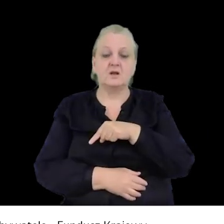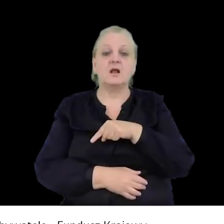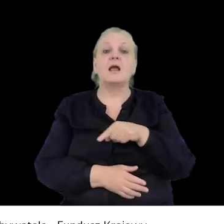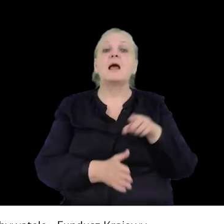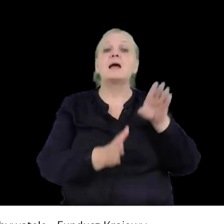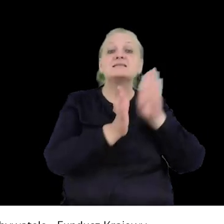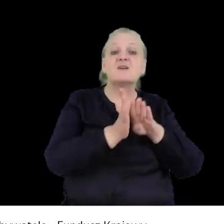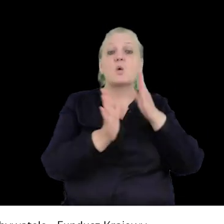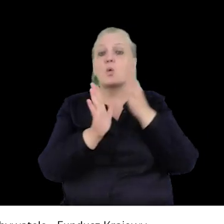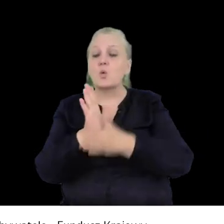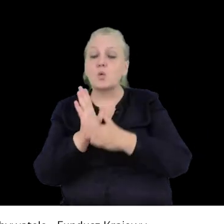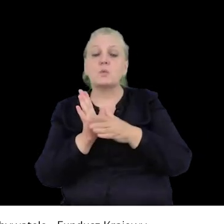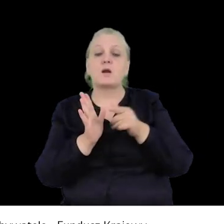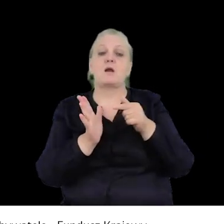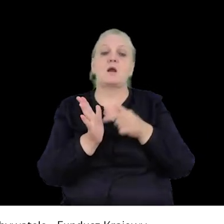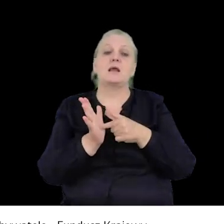zwykłego, uroszczonego, tkicznego